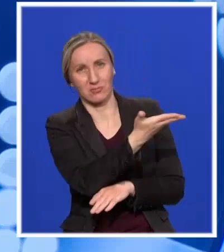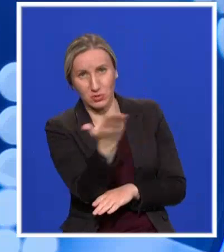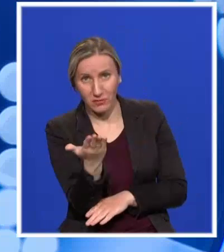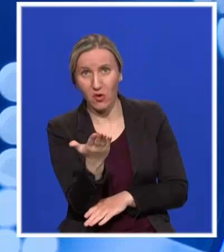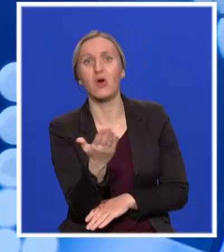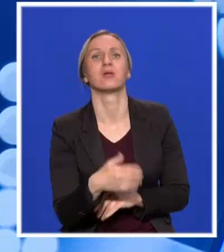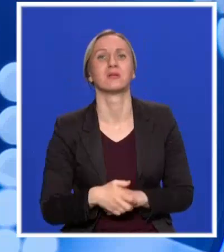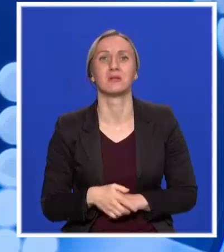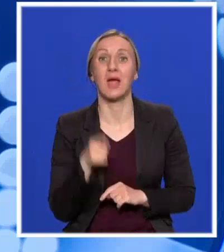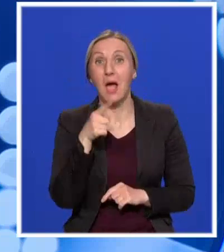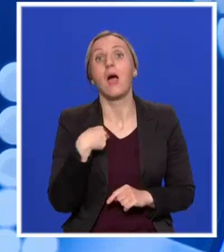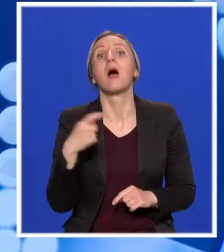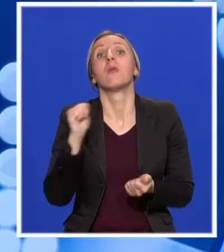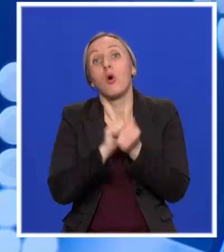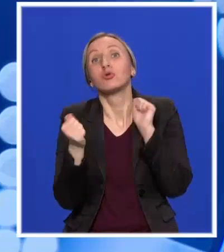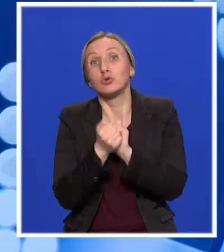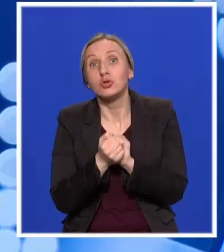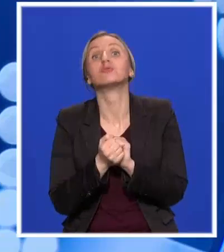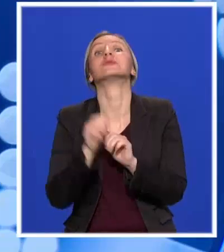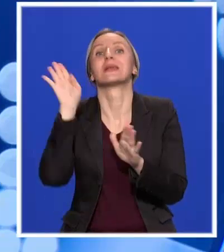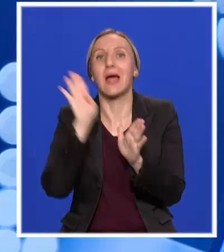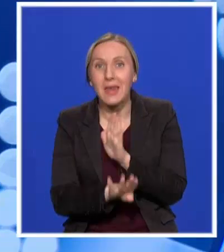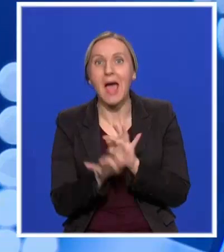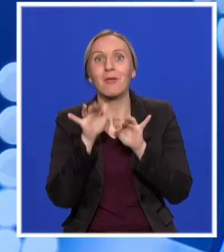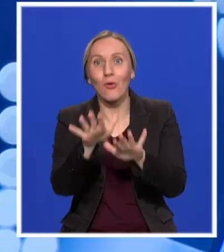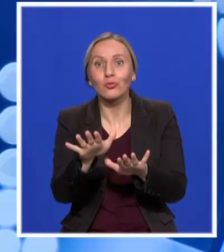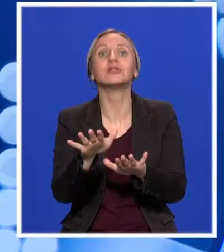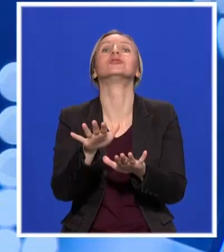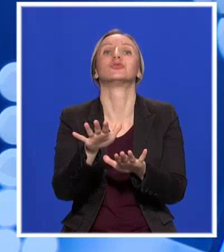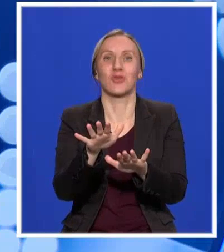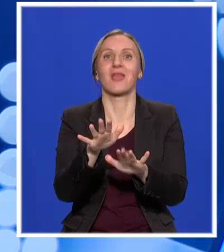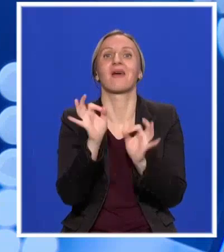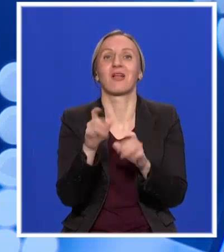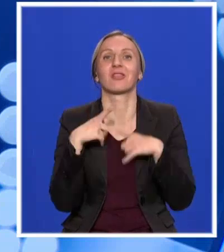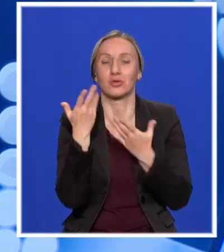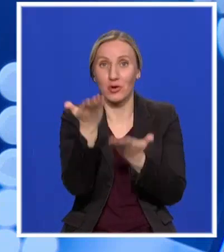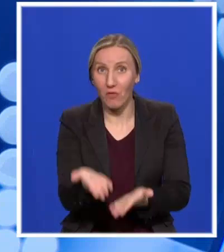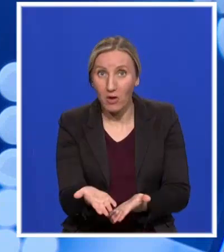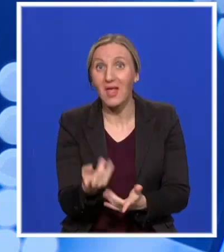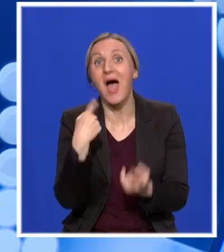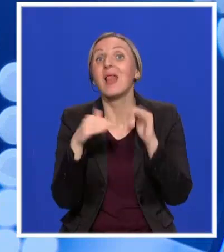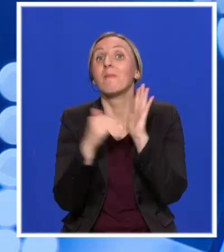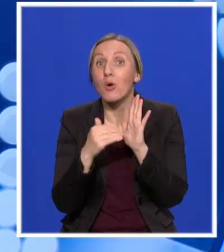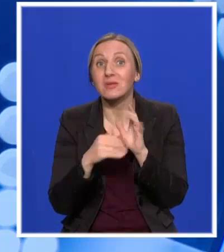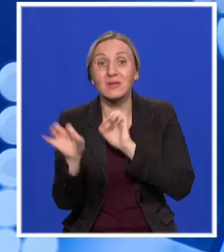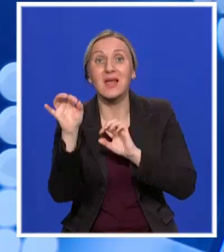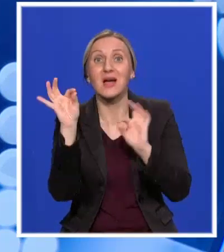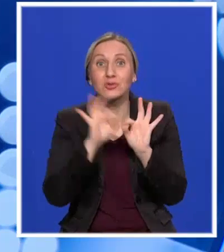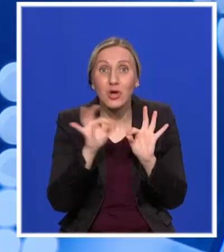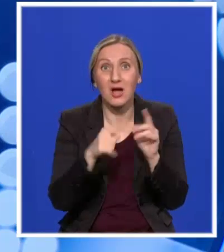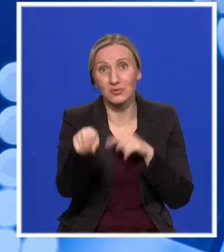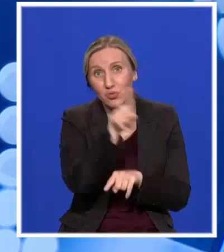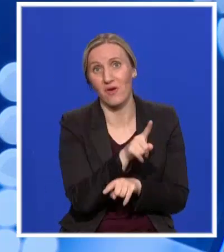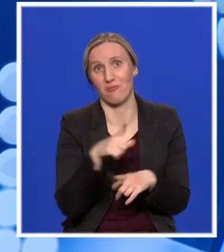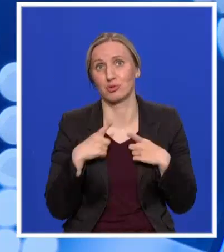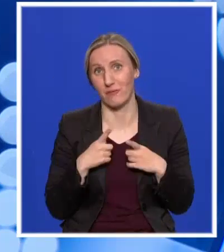utiče na pogoršanje njihovog, da kažem, načina života do tada, ali neophodne za zaštite živote. Sve ono što je neophodno za